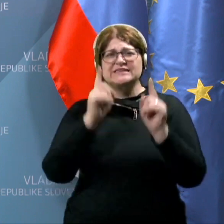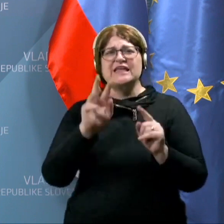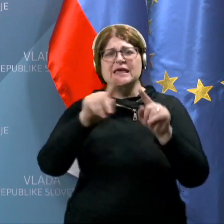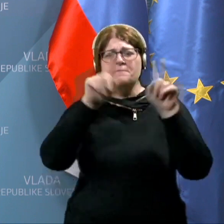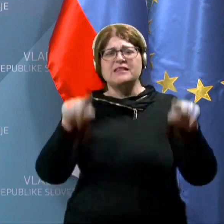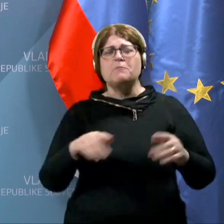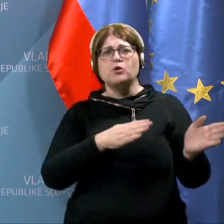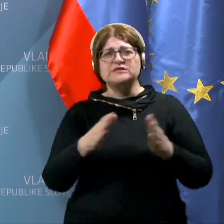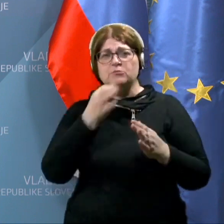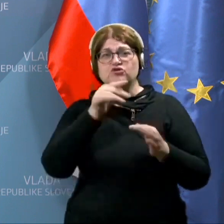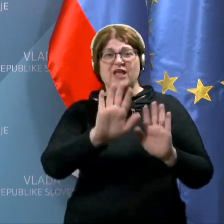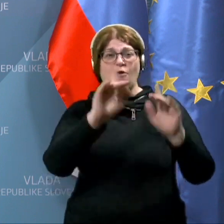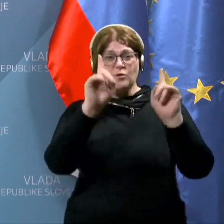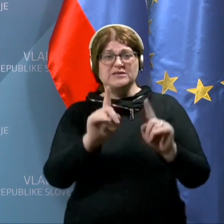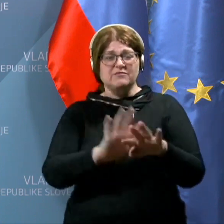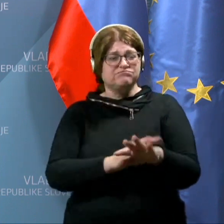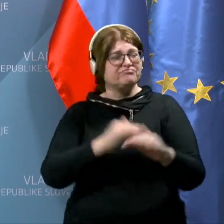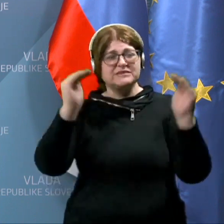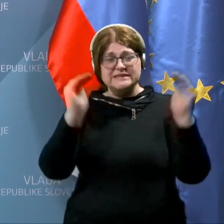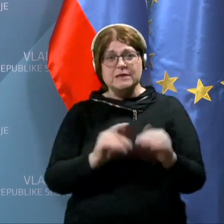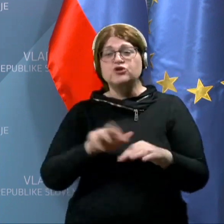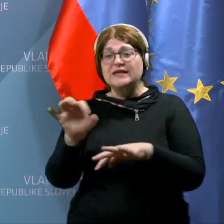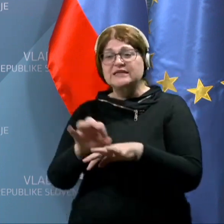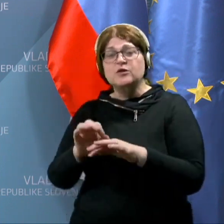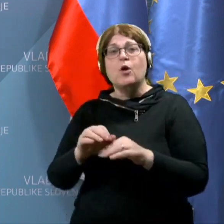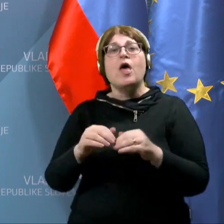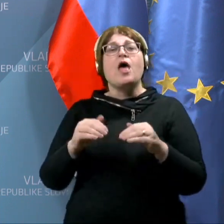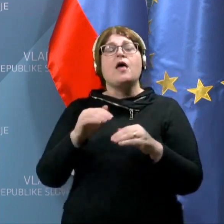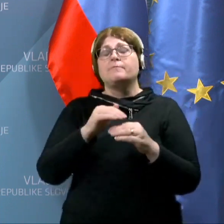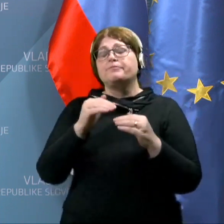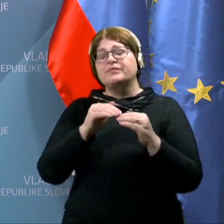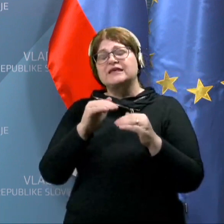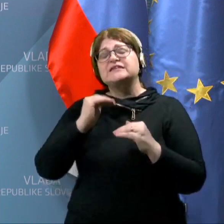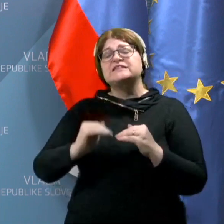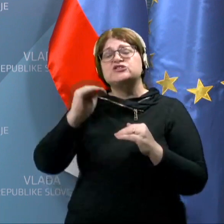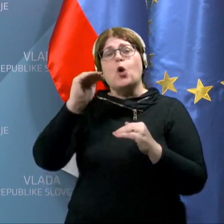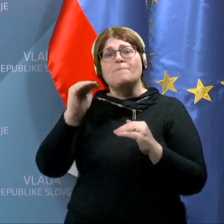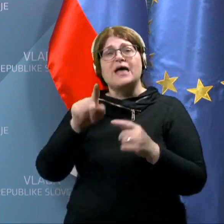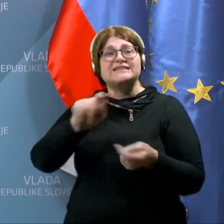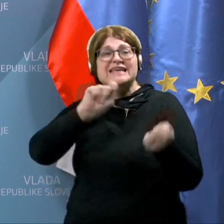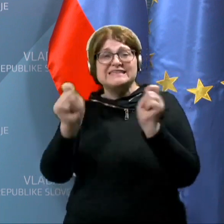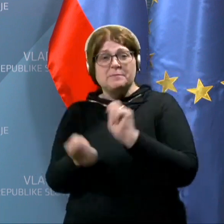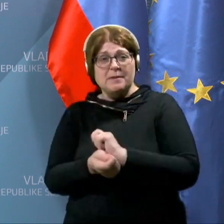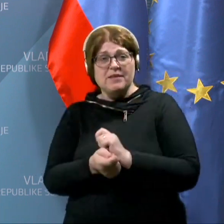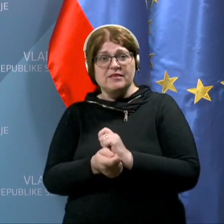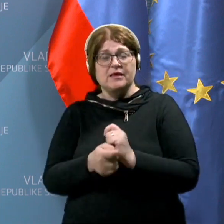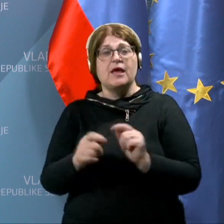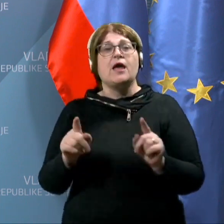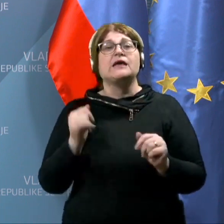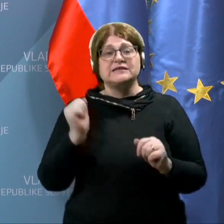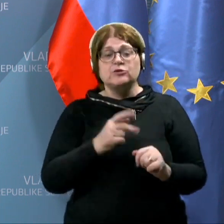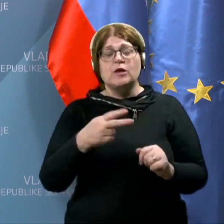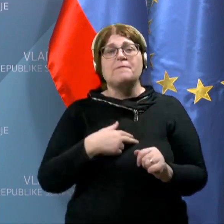na potnico redno, poslabša, gre k zdravniku in se mu stop na nujnosti, na napotnico spremeni. In to bo tudi zdaj tako, zato imamo